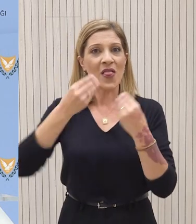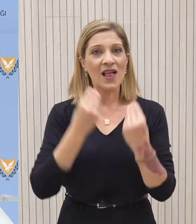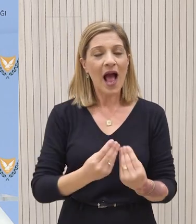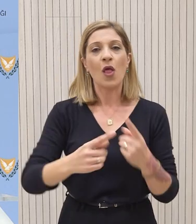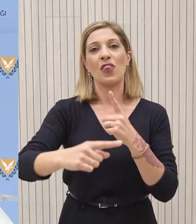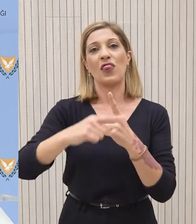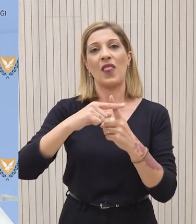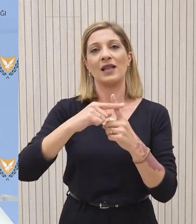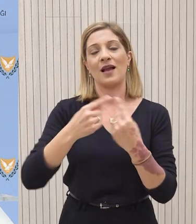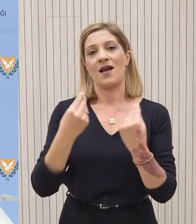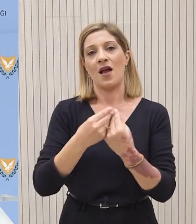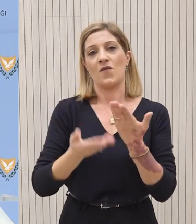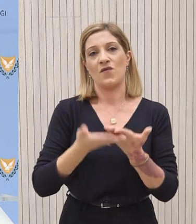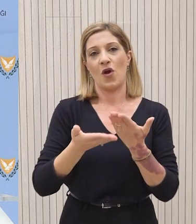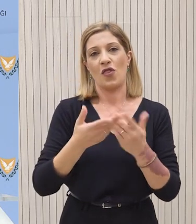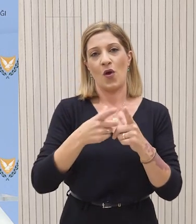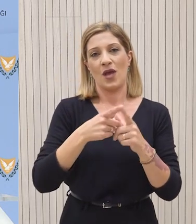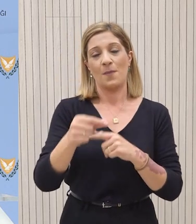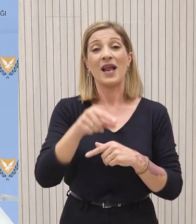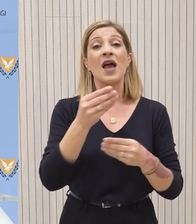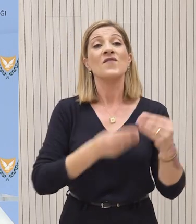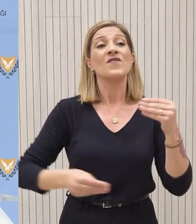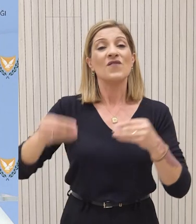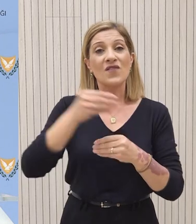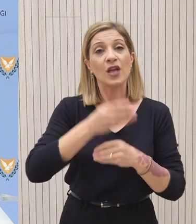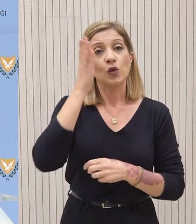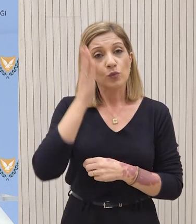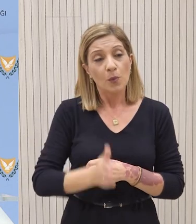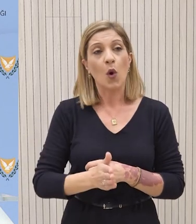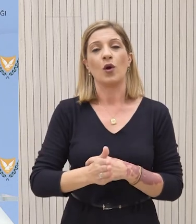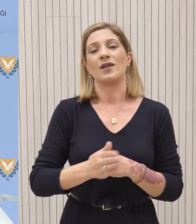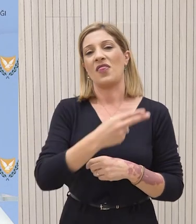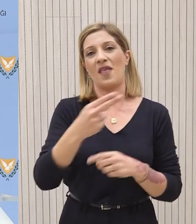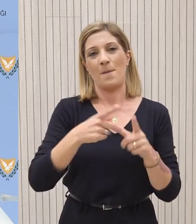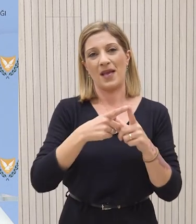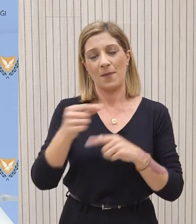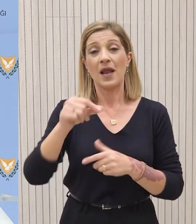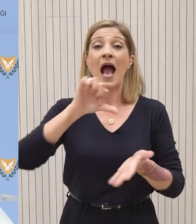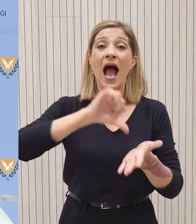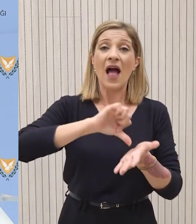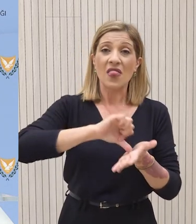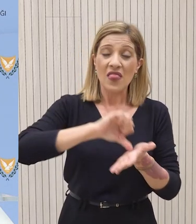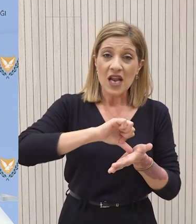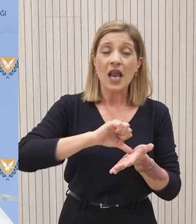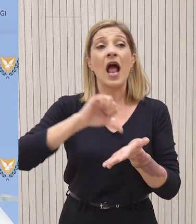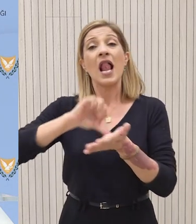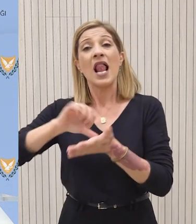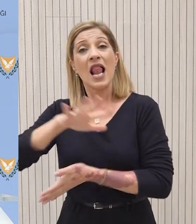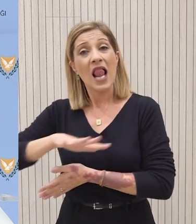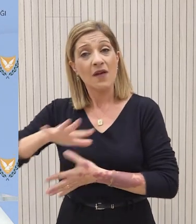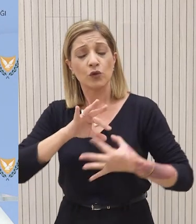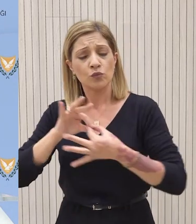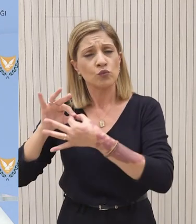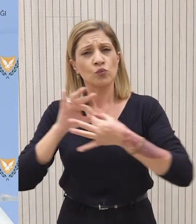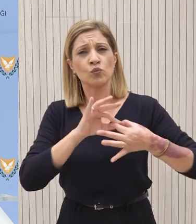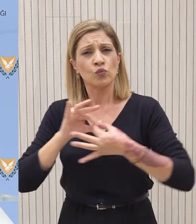συνειφασμένη με το Κυπριακό, αφού αυτή η βελτίωση μπορεί να έχει θετικό αντίκτυπο και στο Κυπριακό. Αθήνα και Λευκοσία, συντεταγμένα, συνεργαζόμαστε